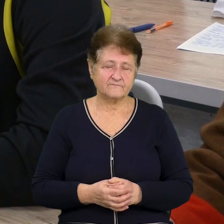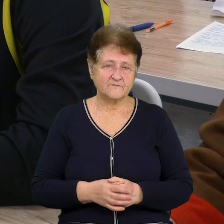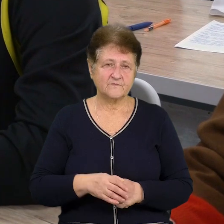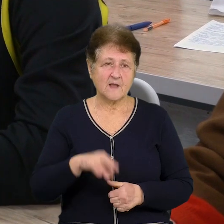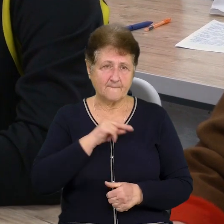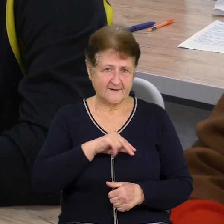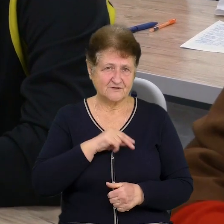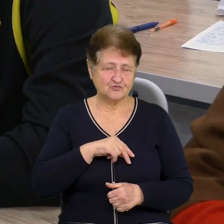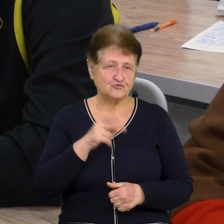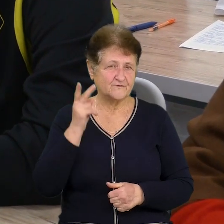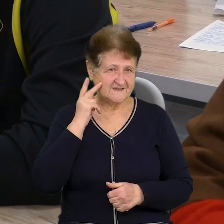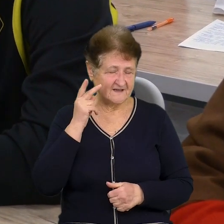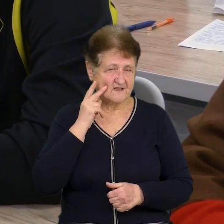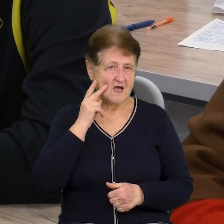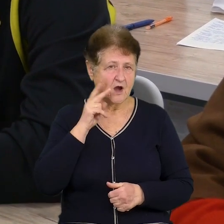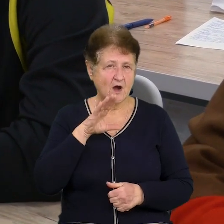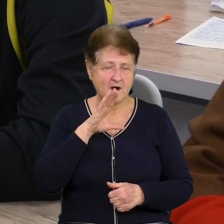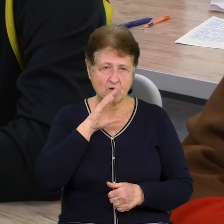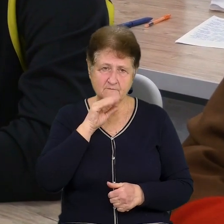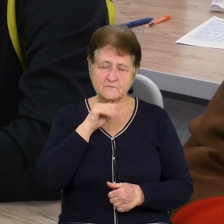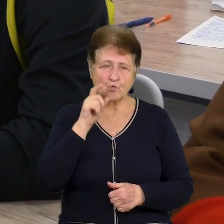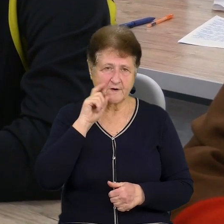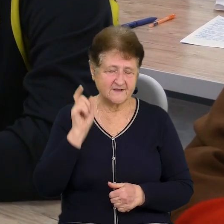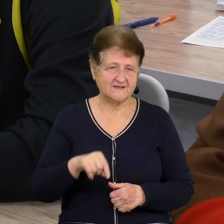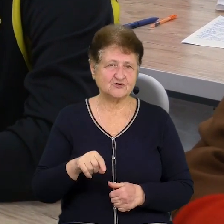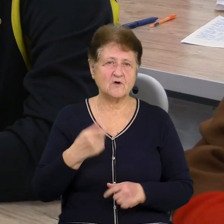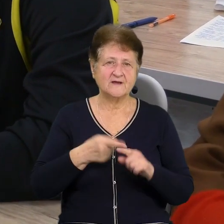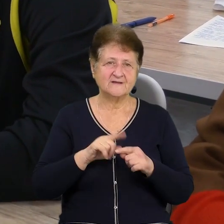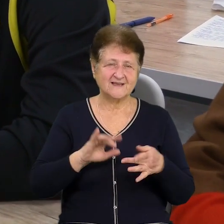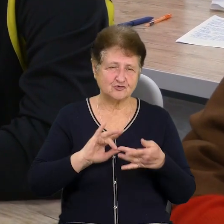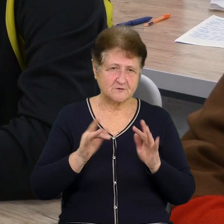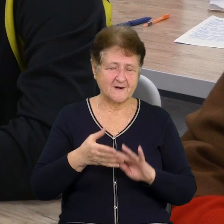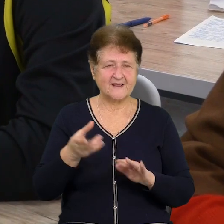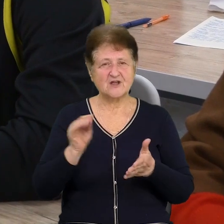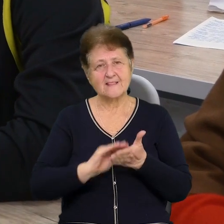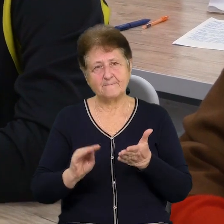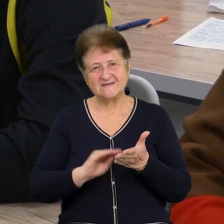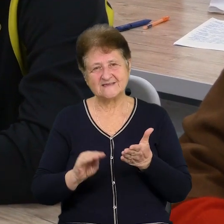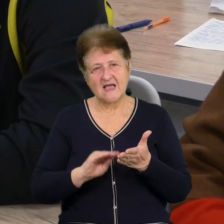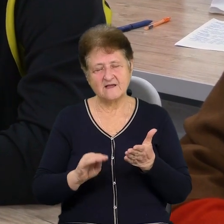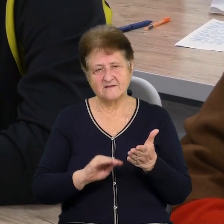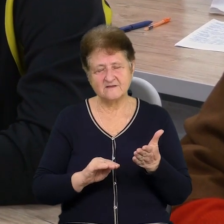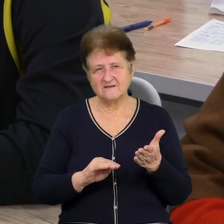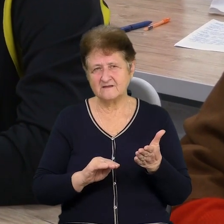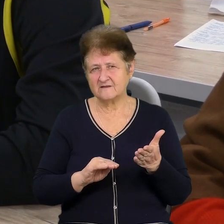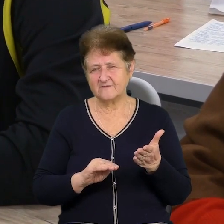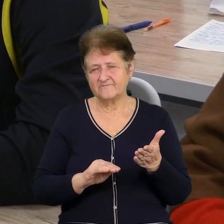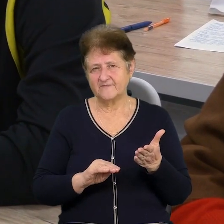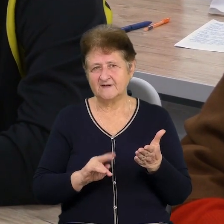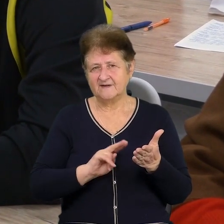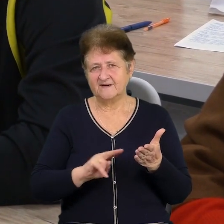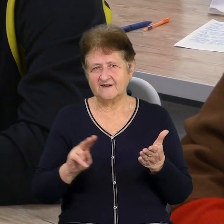працюю завжди в українською, тому що це і соцмережа, і написання якихось там прес-релізів, статей для